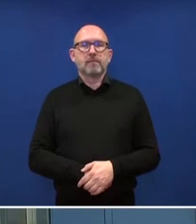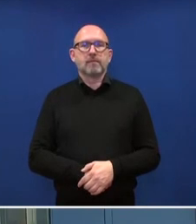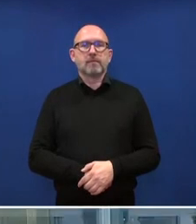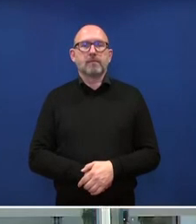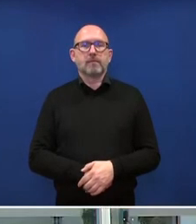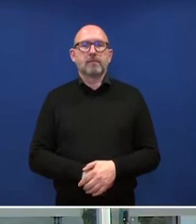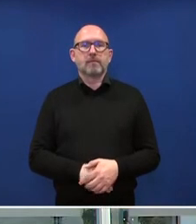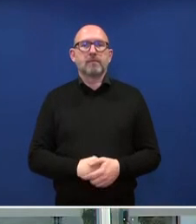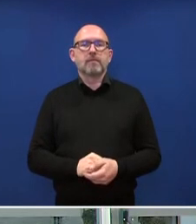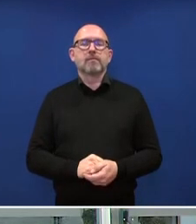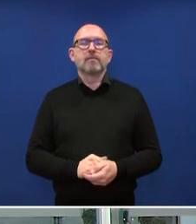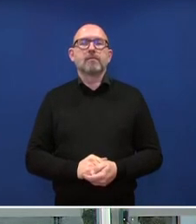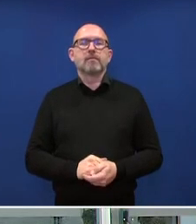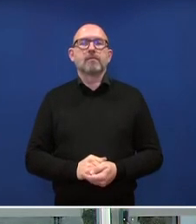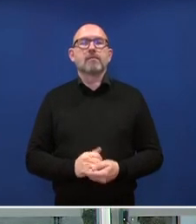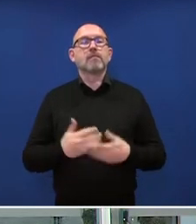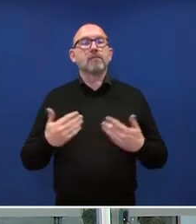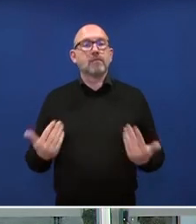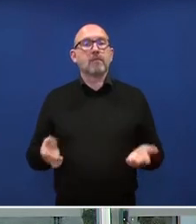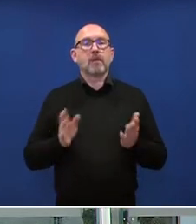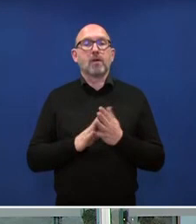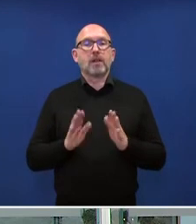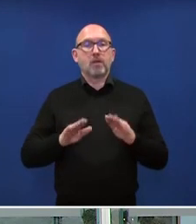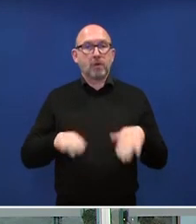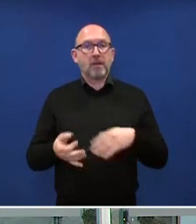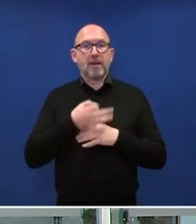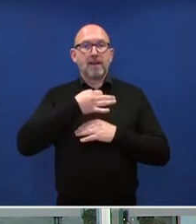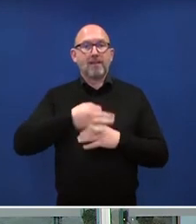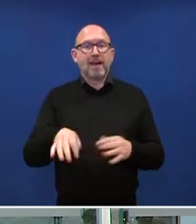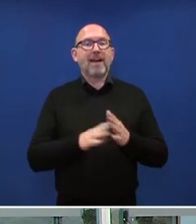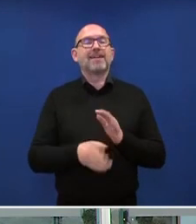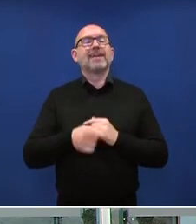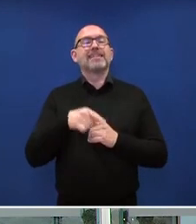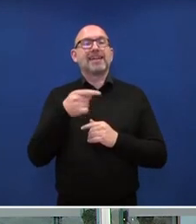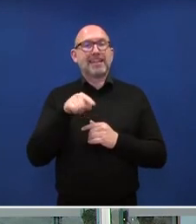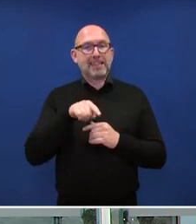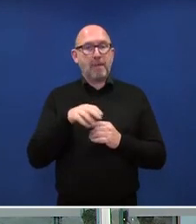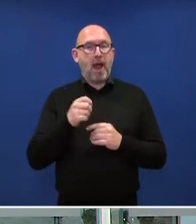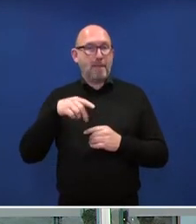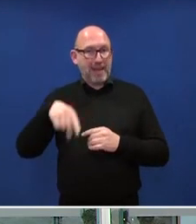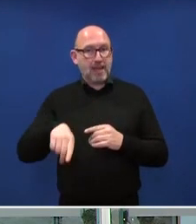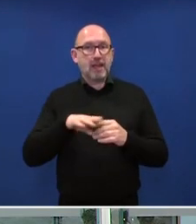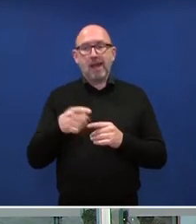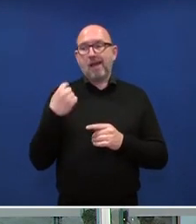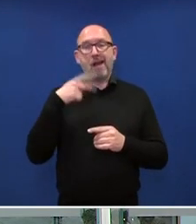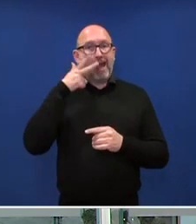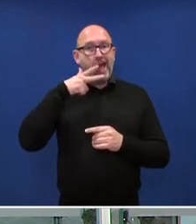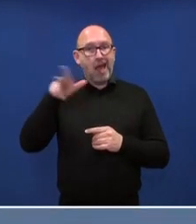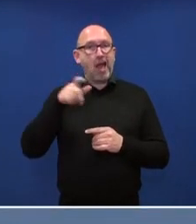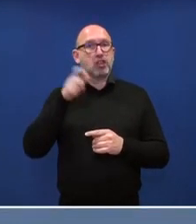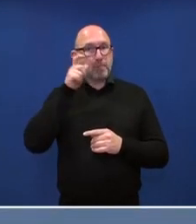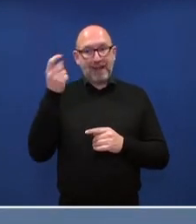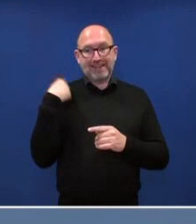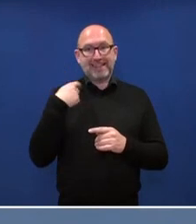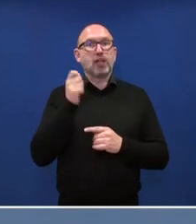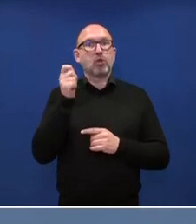Und wir starten mit einer Frage von Kirsten Grieshaber, AP. Herr Spahn sagte gestern in Düsseldorf, dass